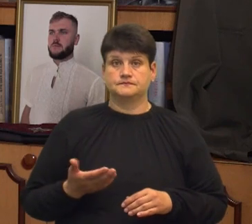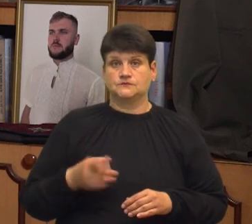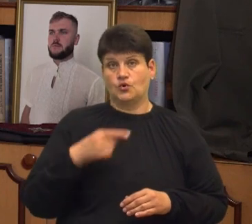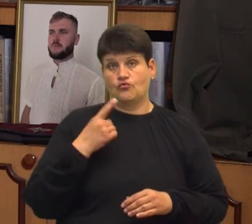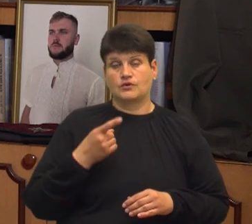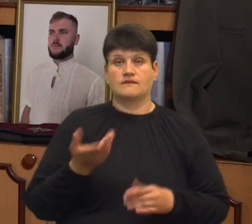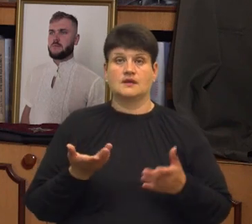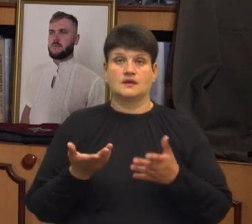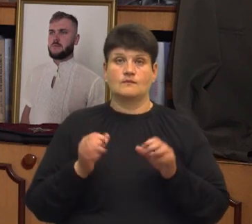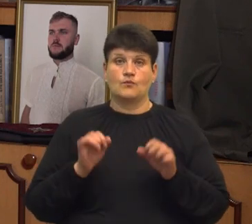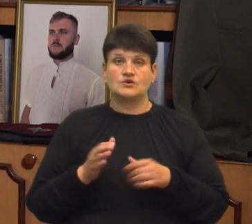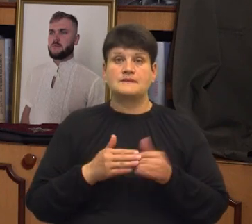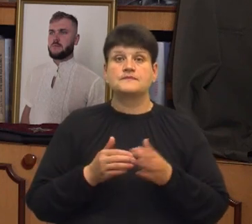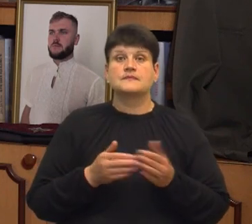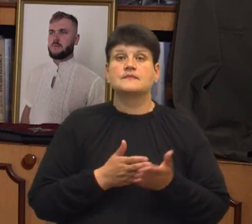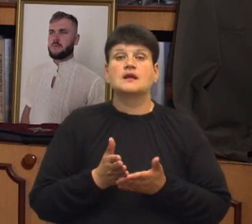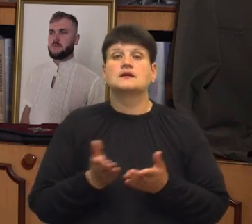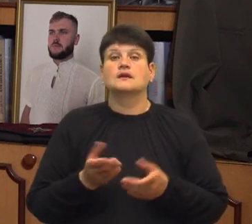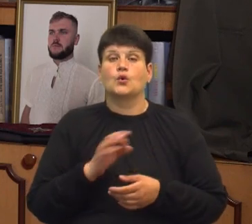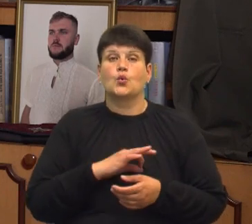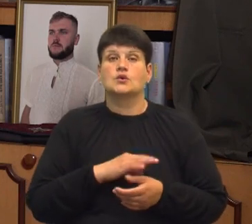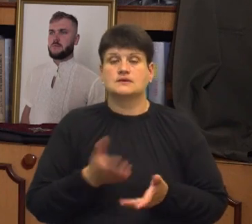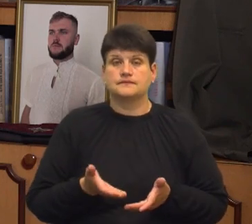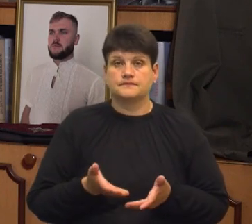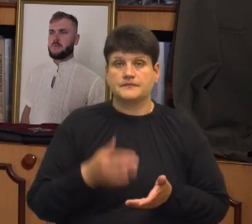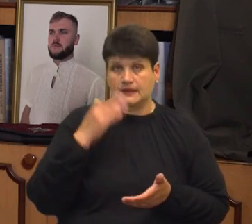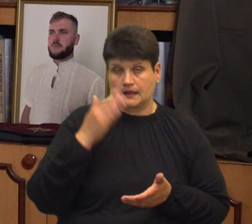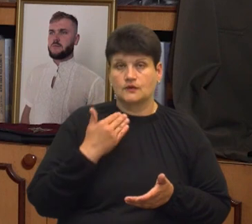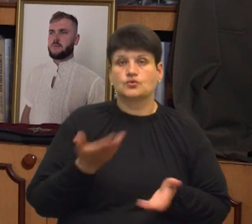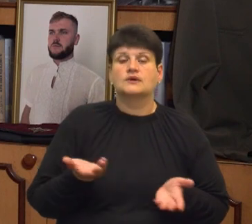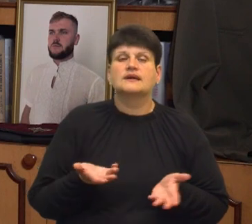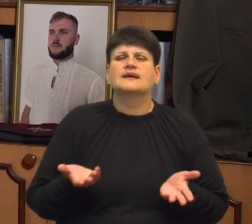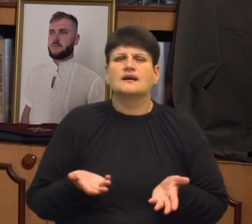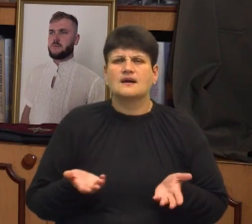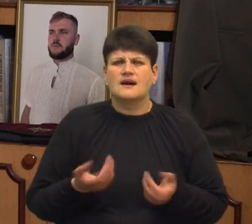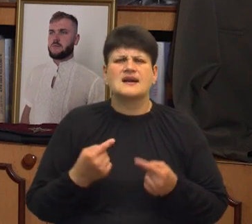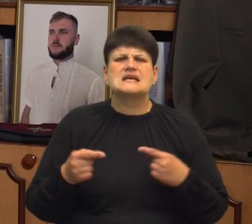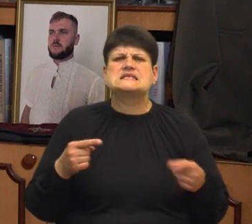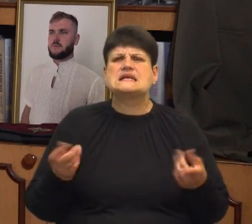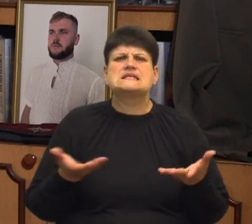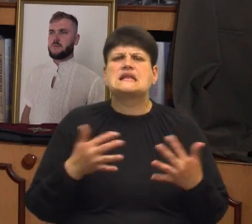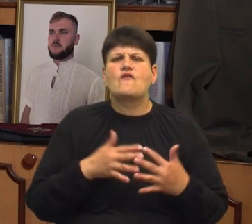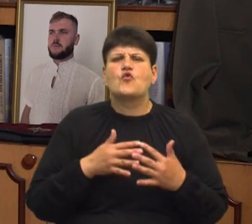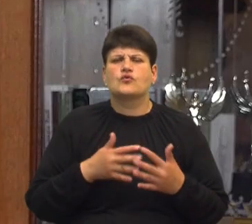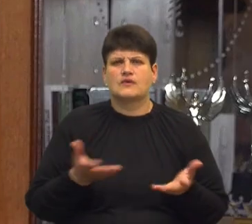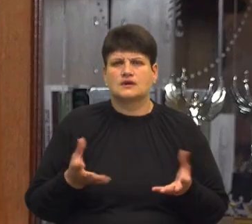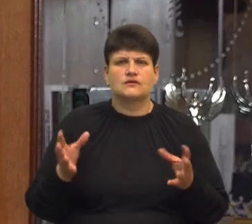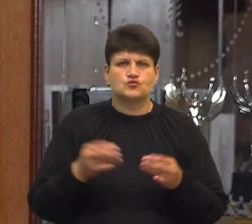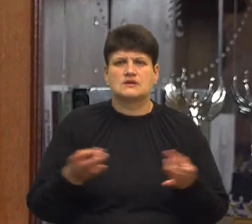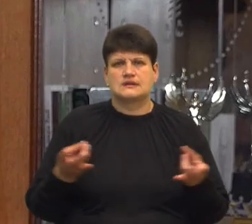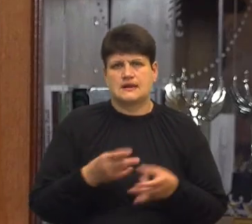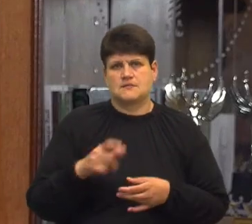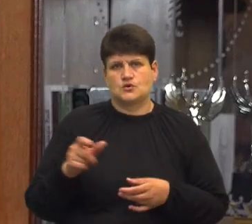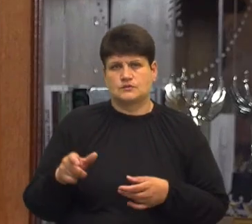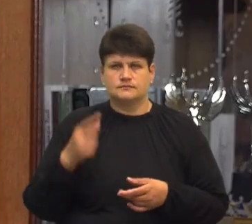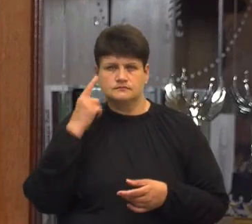який ти може на факт, де б ти був найкорисніший. Він каже, батько, яка різниця, де воювати? Всюди потрібні люди. Зважив